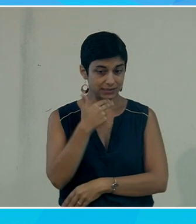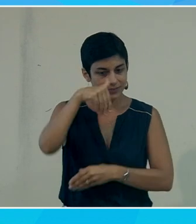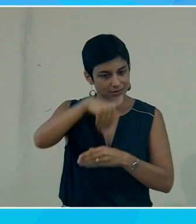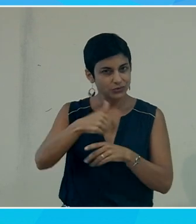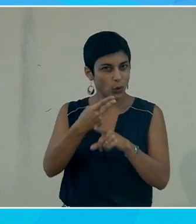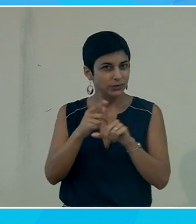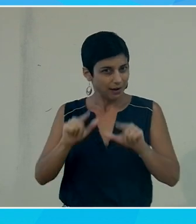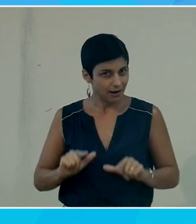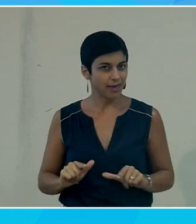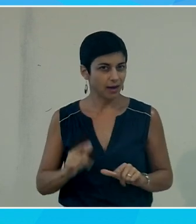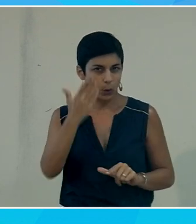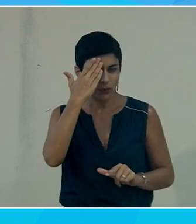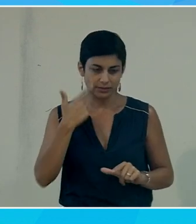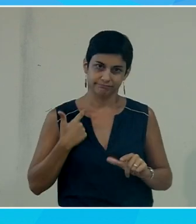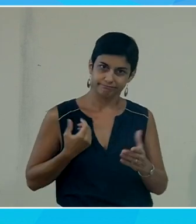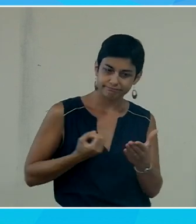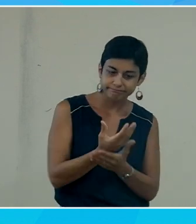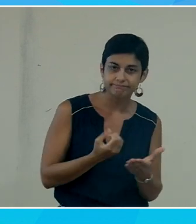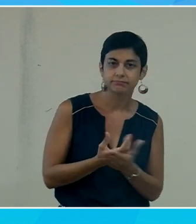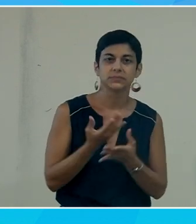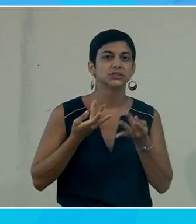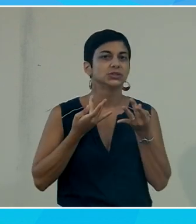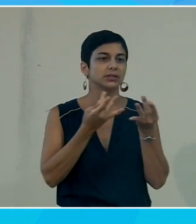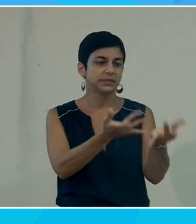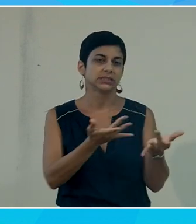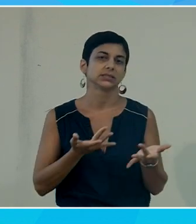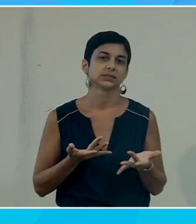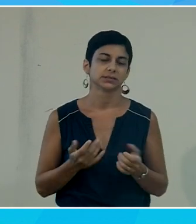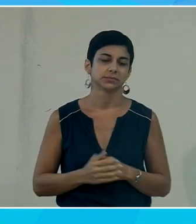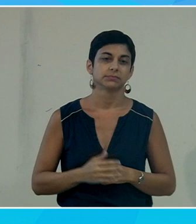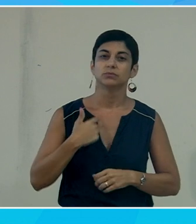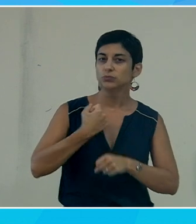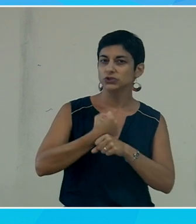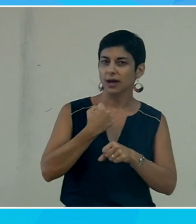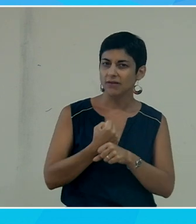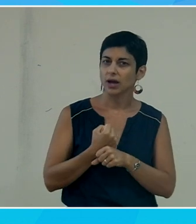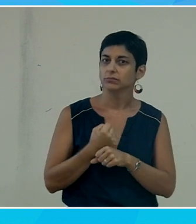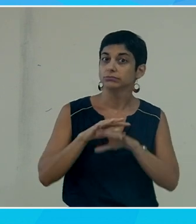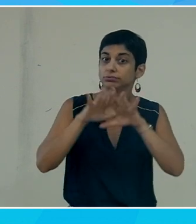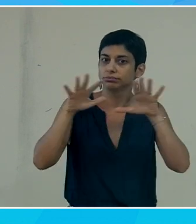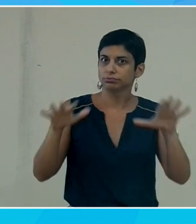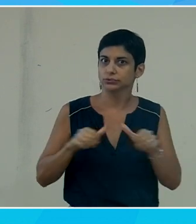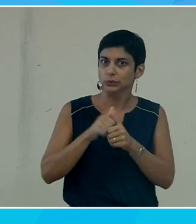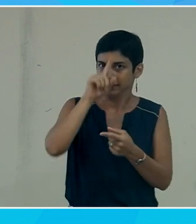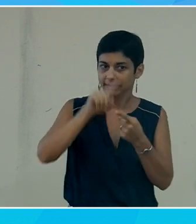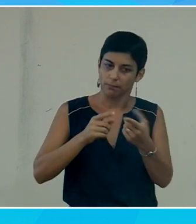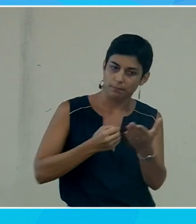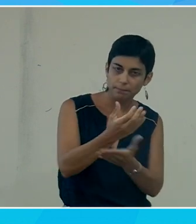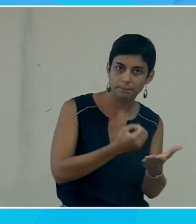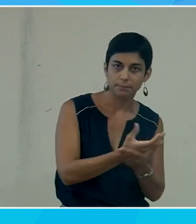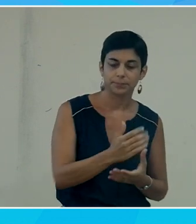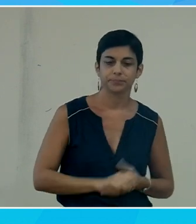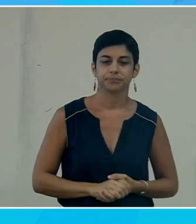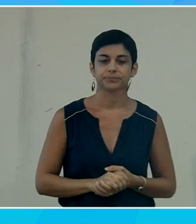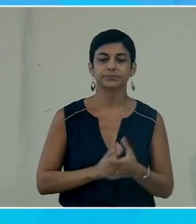qui existe et donc c de la formation c'est de la sensibilisation donc moi je travaille beaucoup sur ce sujet là aujourd'hui deuxième aspect